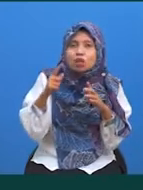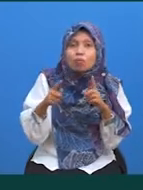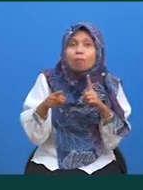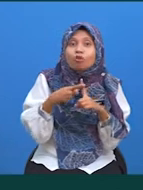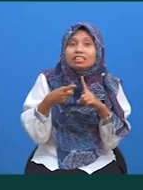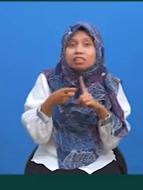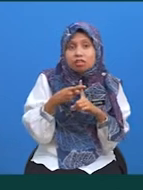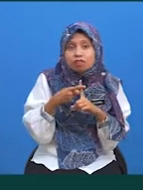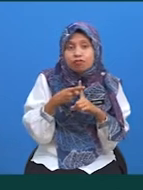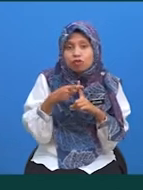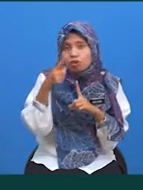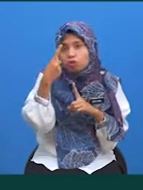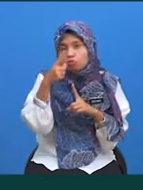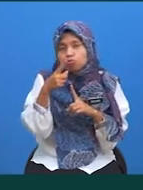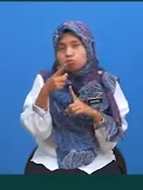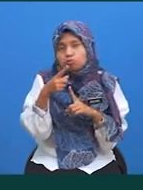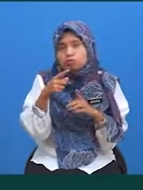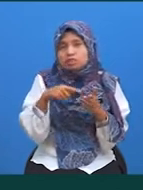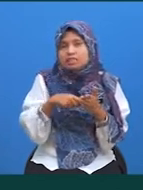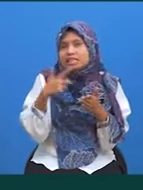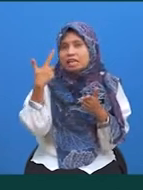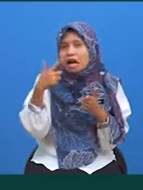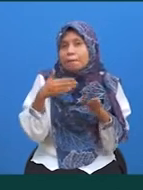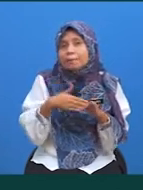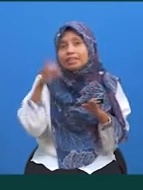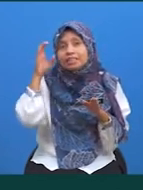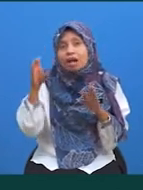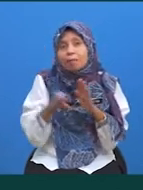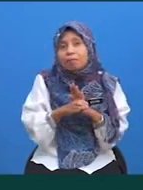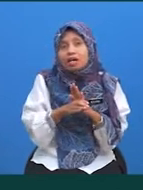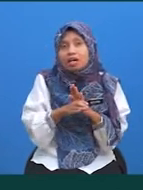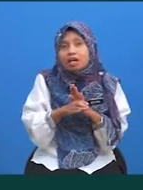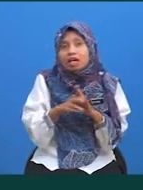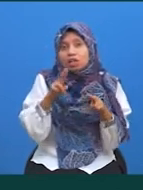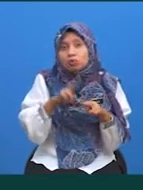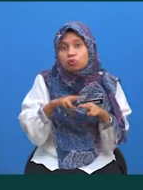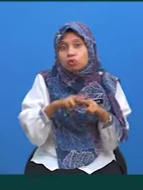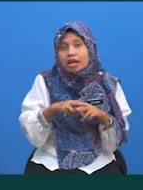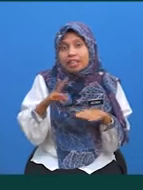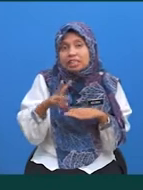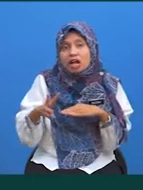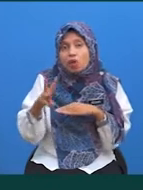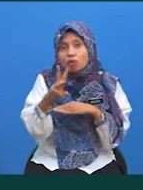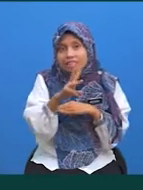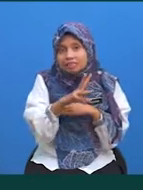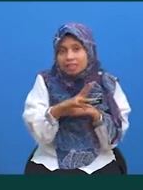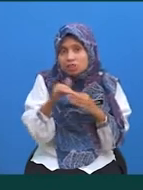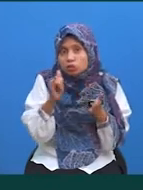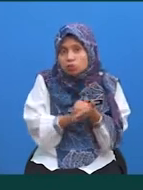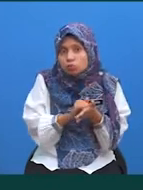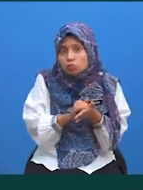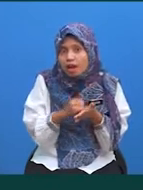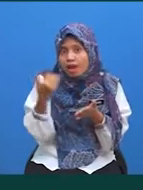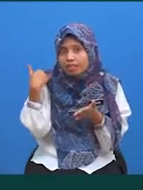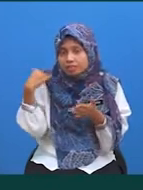Bagi soalan ini, lihat pada gambar rajah Kedudukan kawasan beloret tersebut